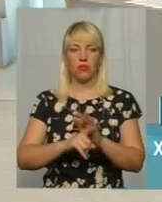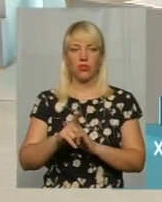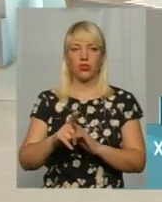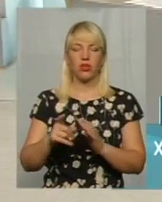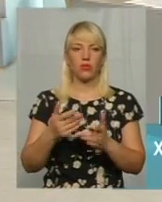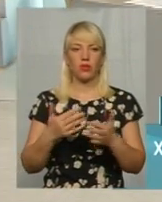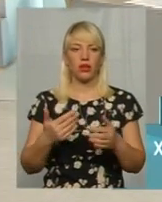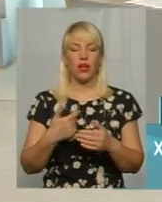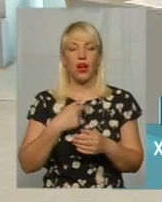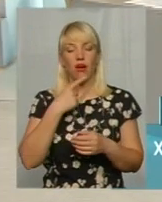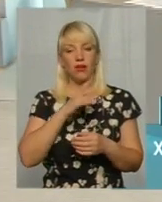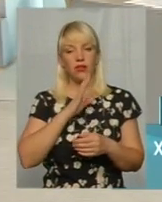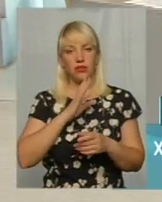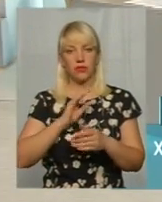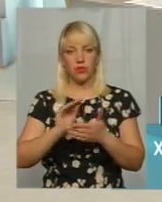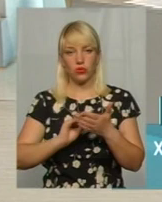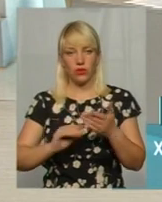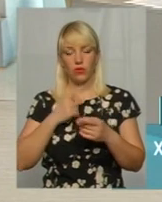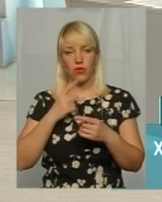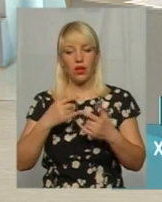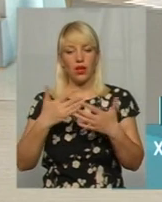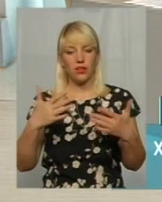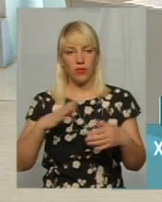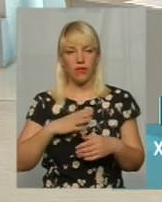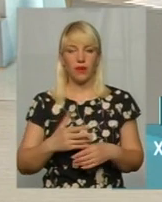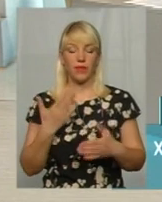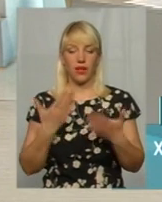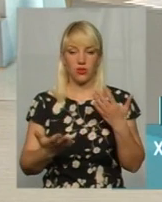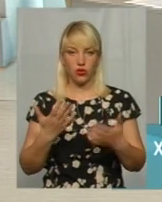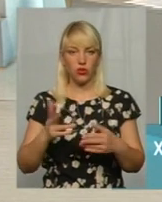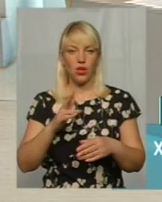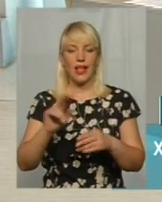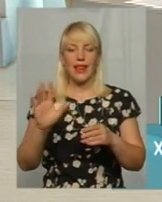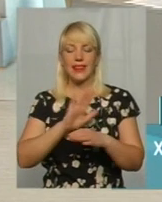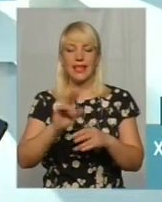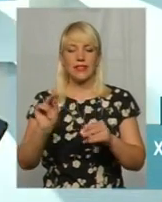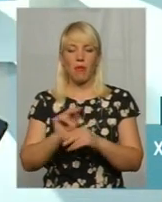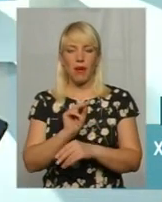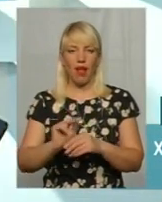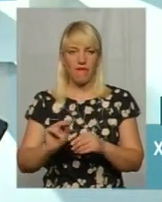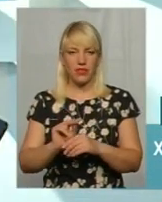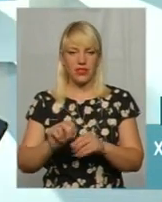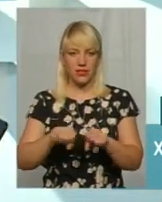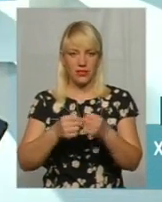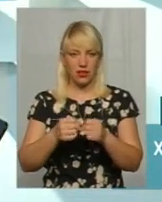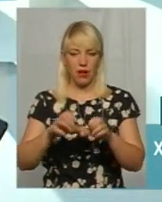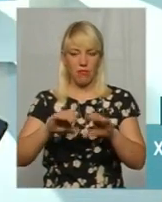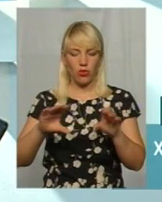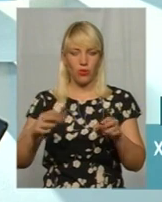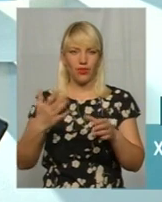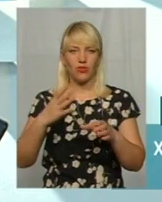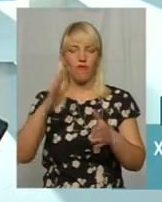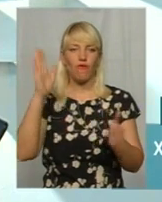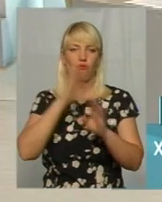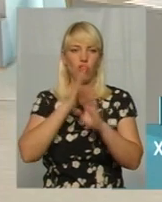для прикладу, через несправність конструкції не докачав насос повітря, бо тут наполовину спущений допустили